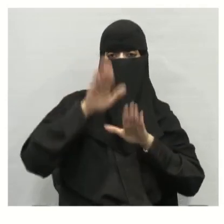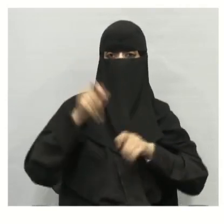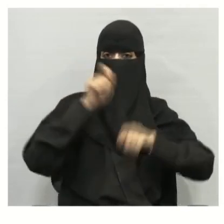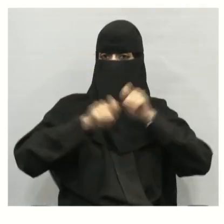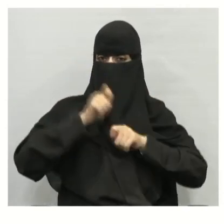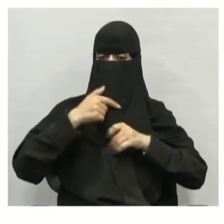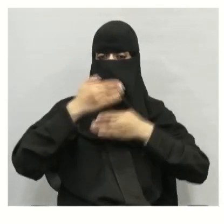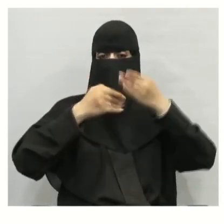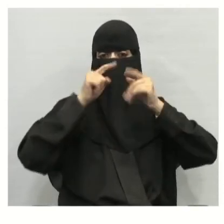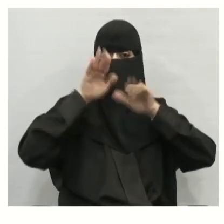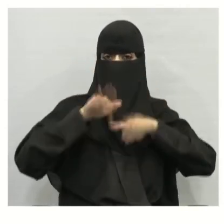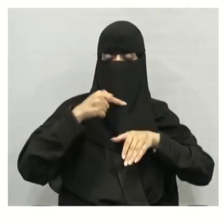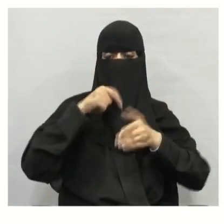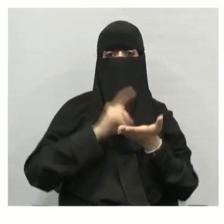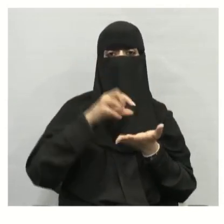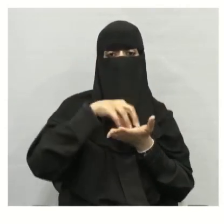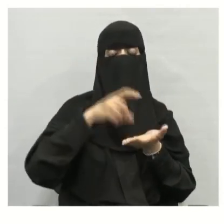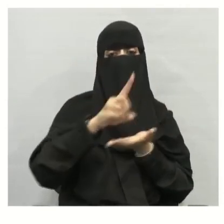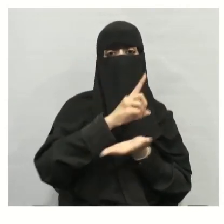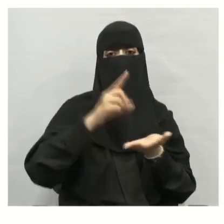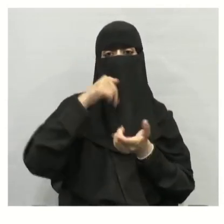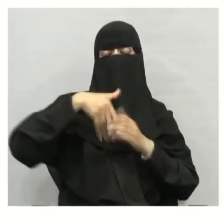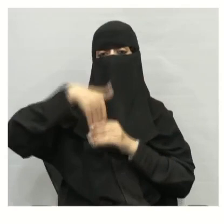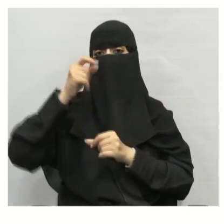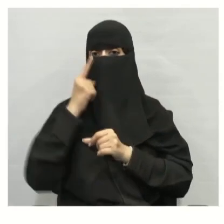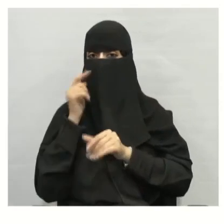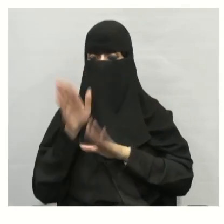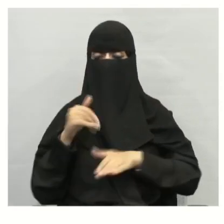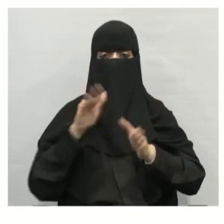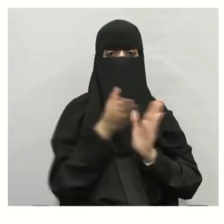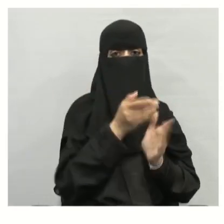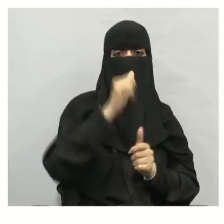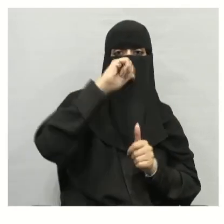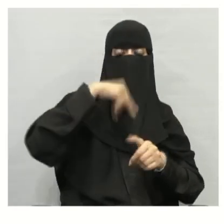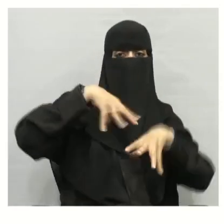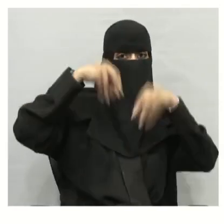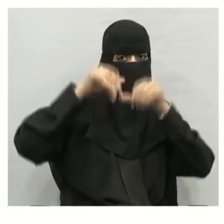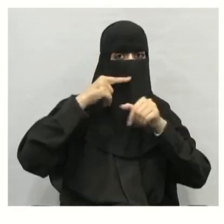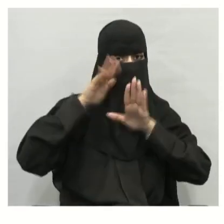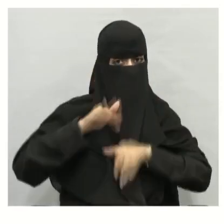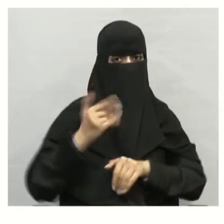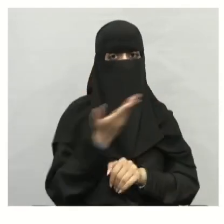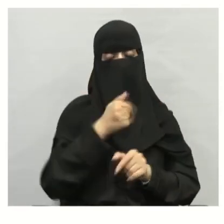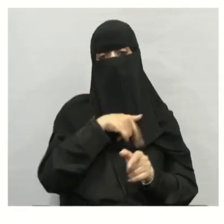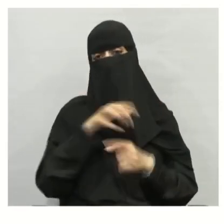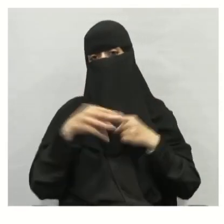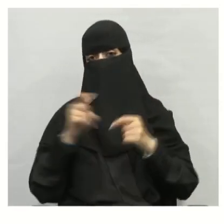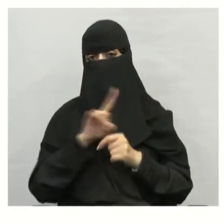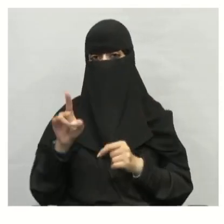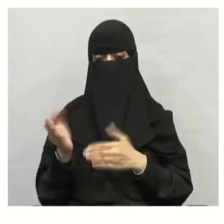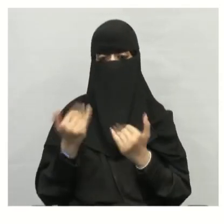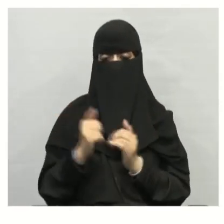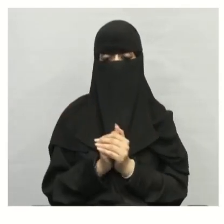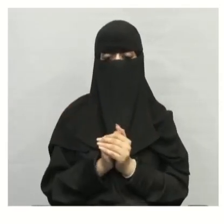العمليات الإنشائية في المواطن البيئية والمخلوقات الحية والماء والتربة هل يوجد لها تأثير سلبي أم لا؟